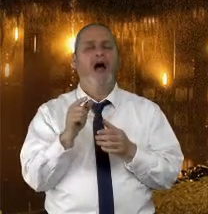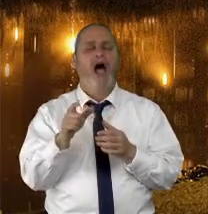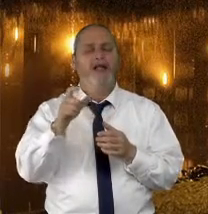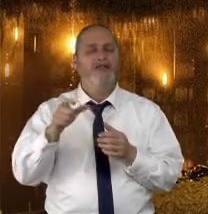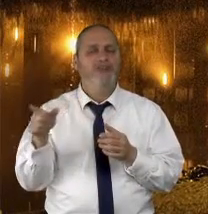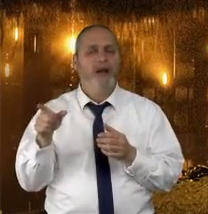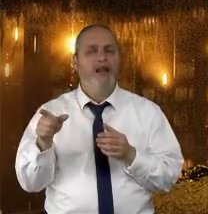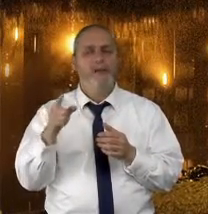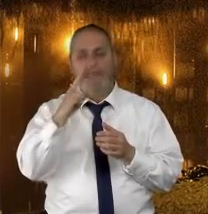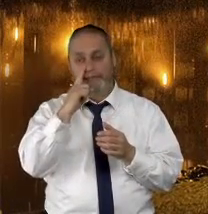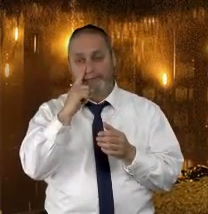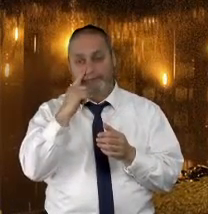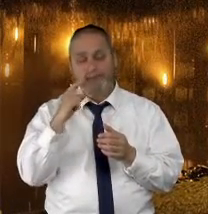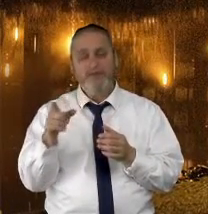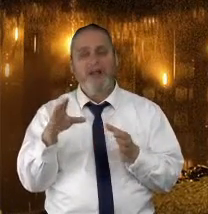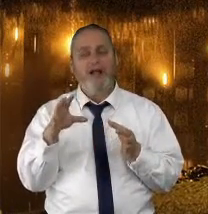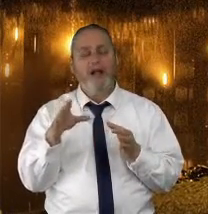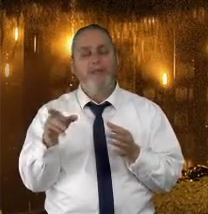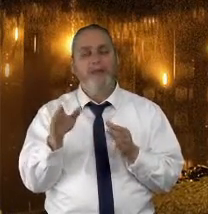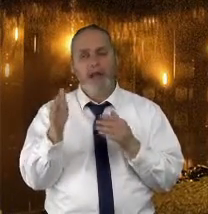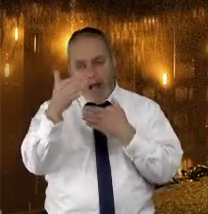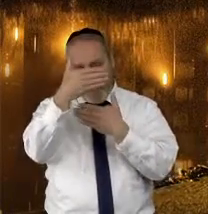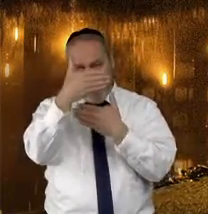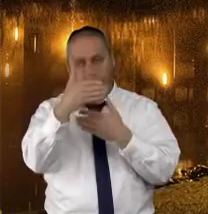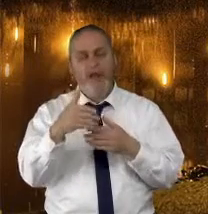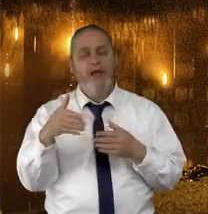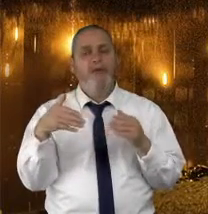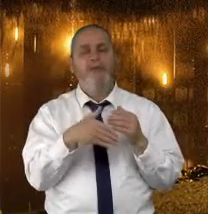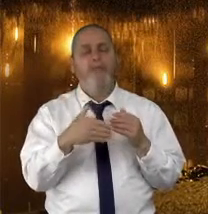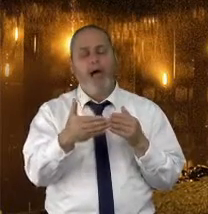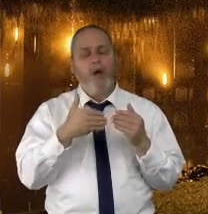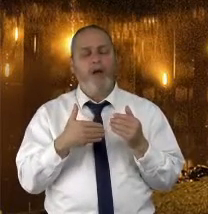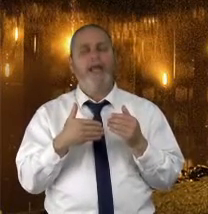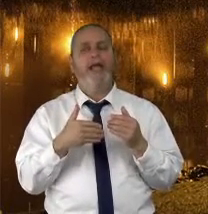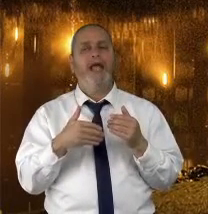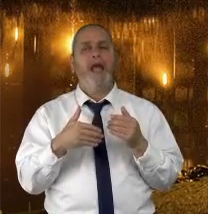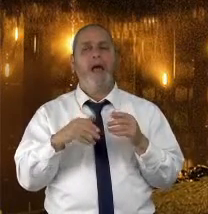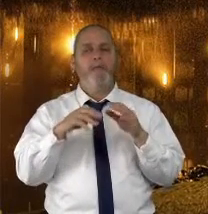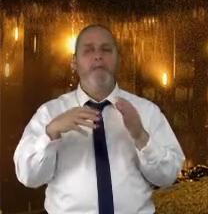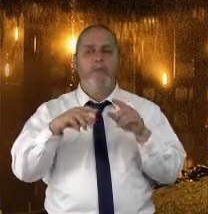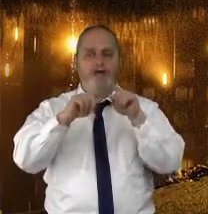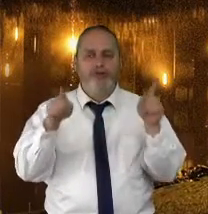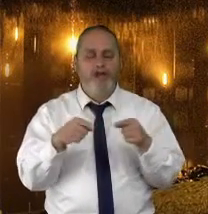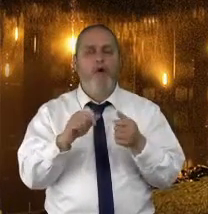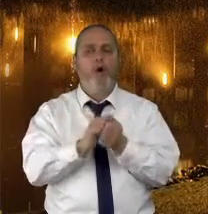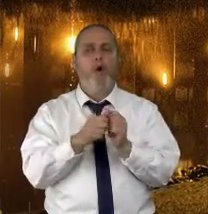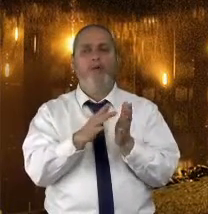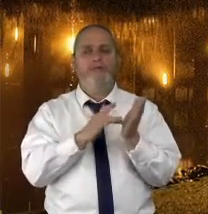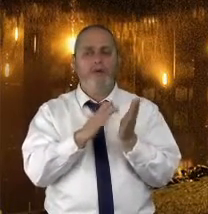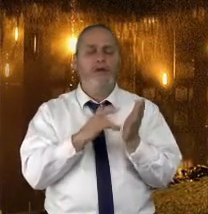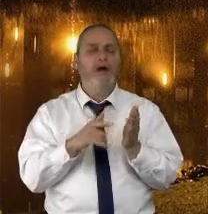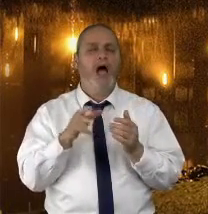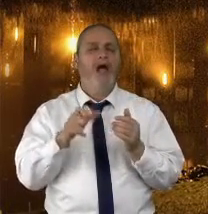חברתיות, הנושא של להתחבא מאחורי מכשיר זה או אחר, להיות מאחורי מכשיר זה או אחר,